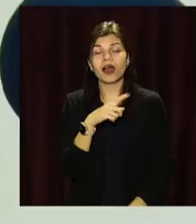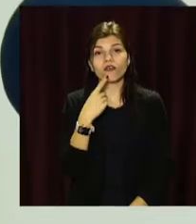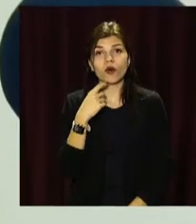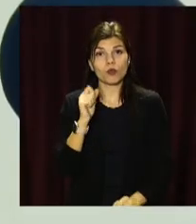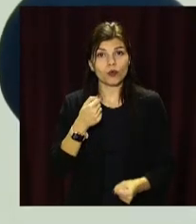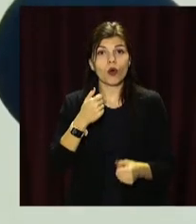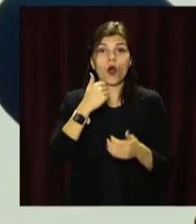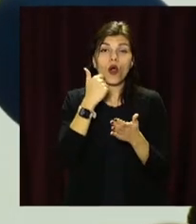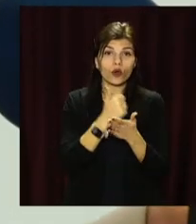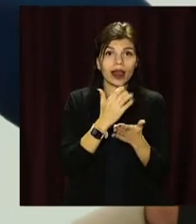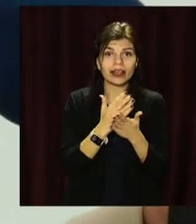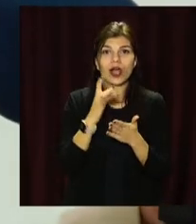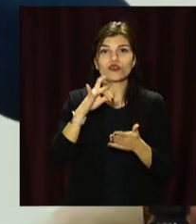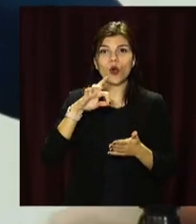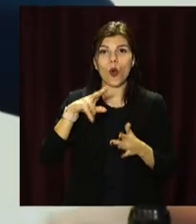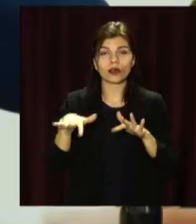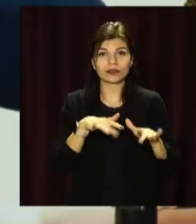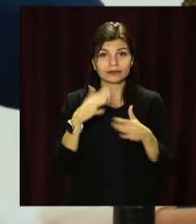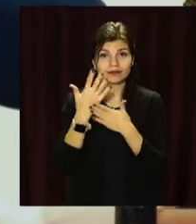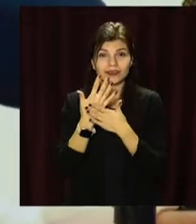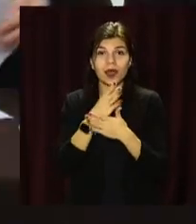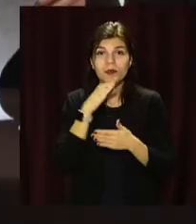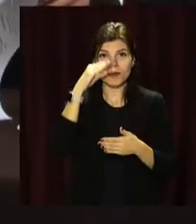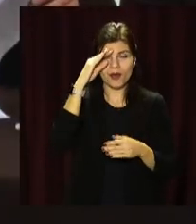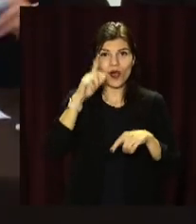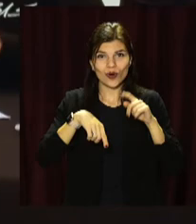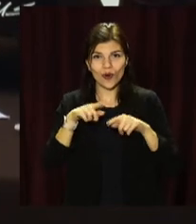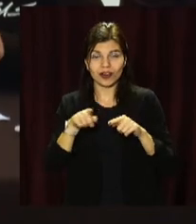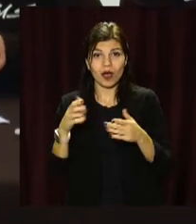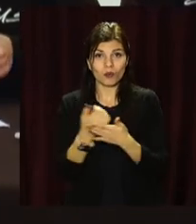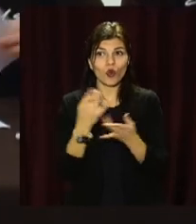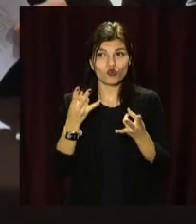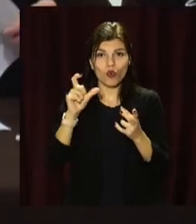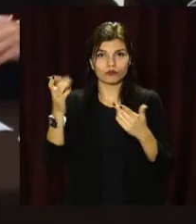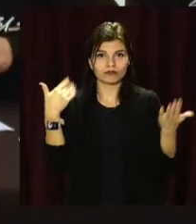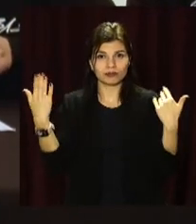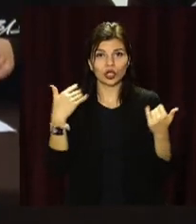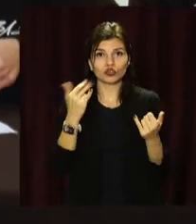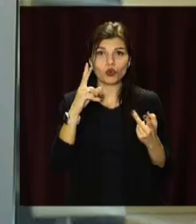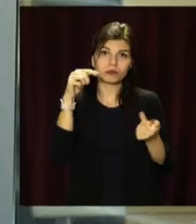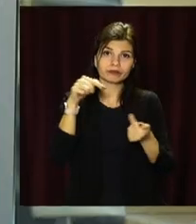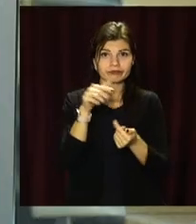головні, так і другорядні ролі, зокрема, батьків та близьких родичів головного героя.